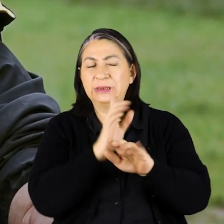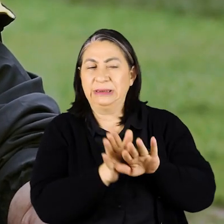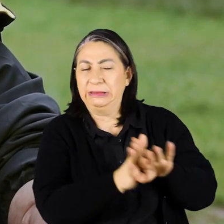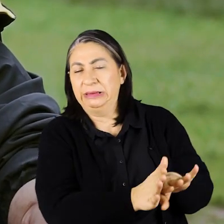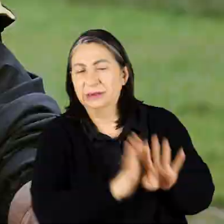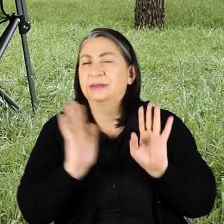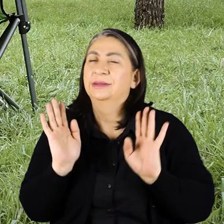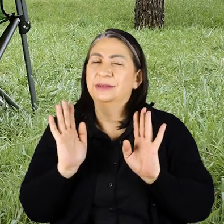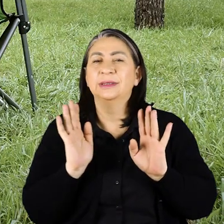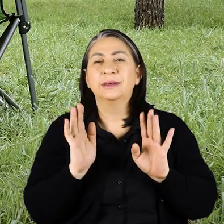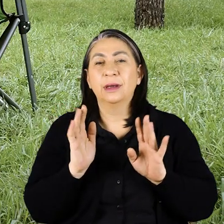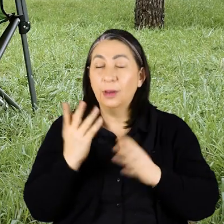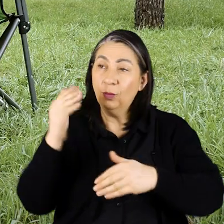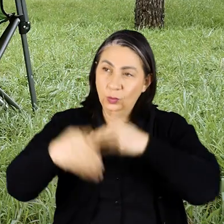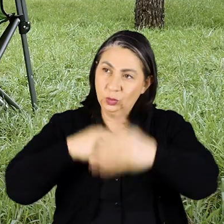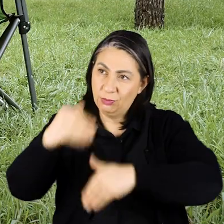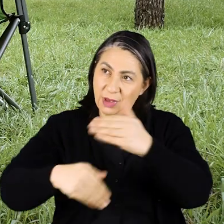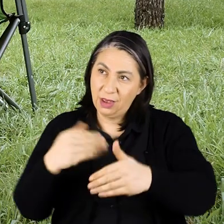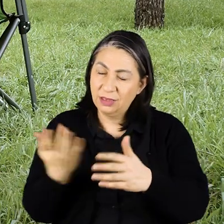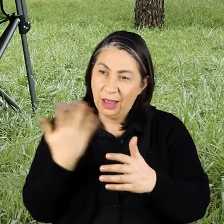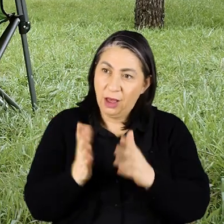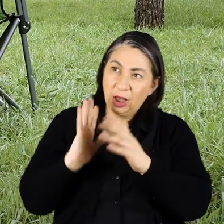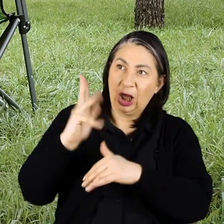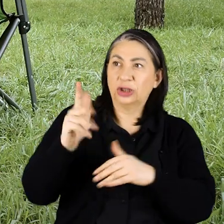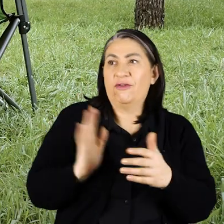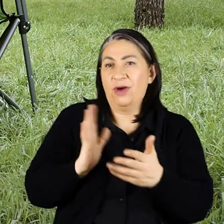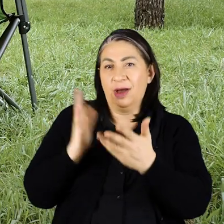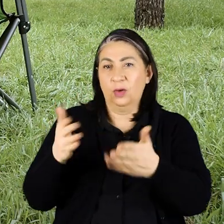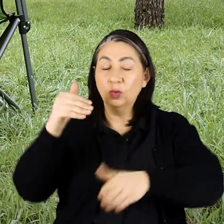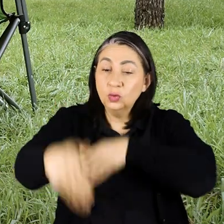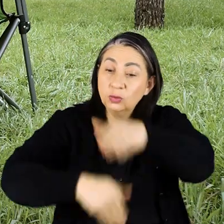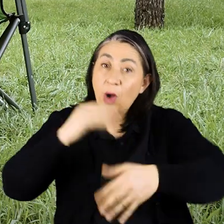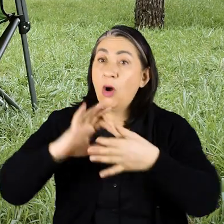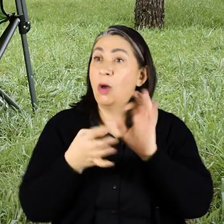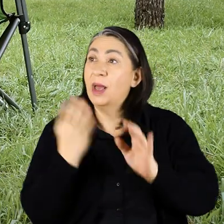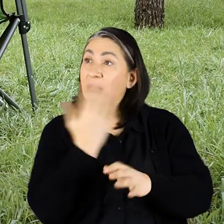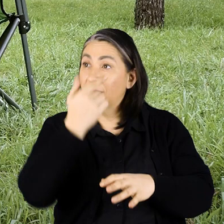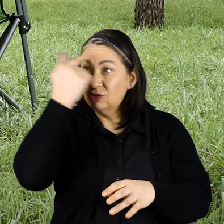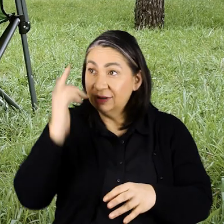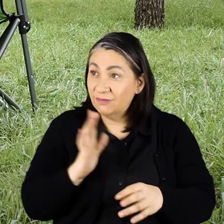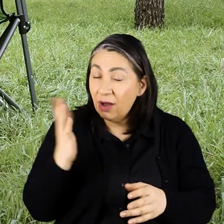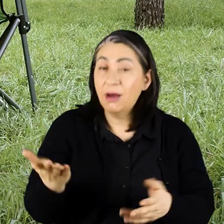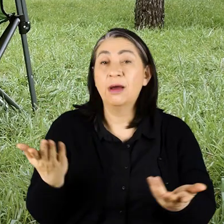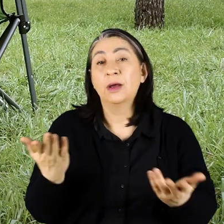bırakmak zorunda kaldık Hem de yüzmede de daha gelecek var Sonuçta yüzmede olimpiyatlara gidebilme şansı